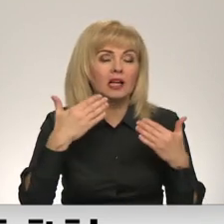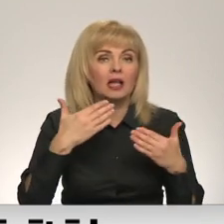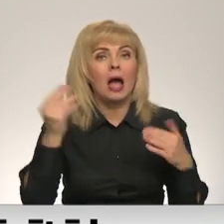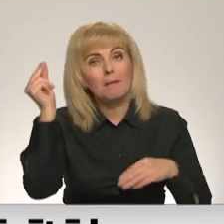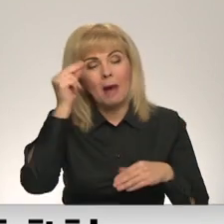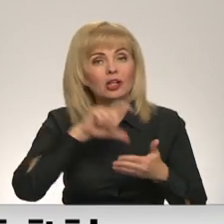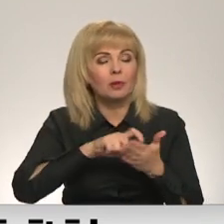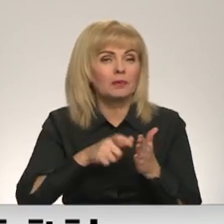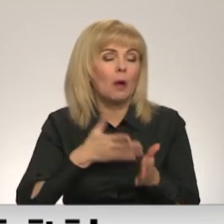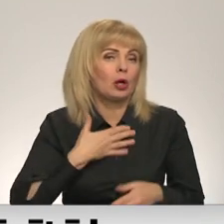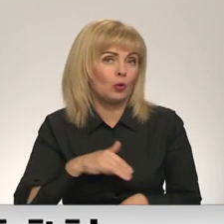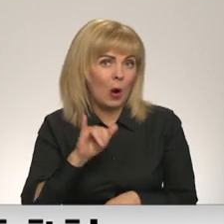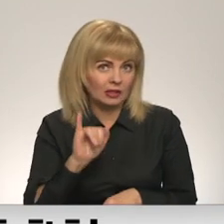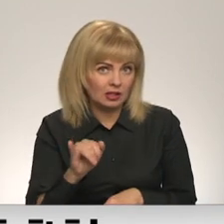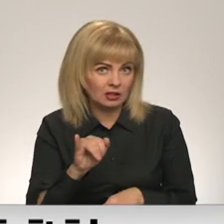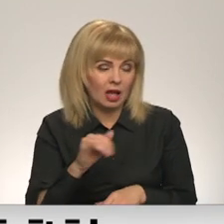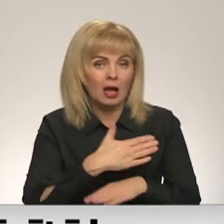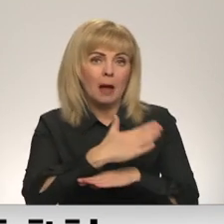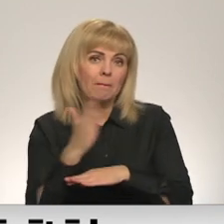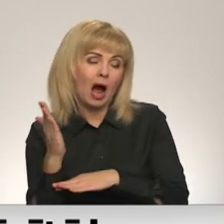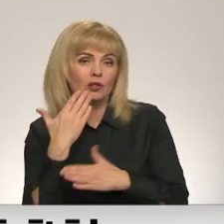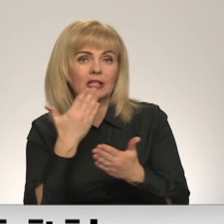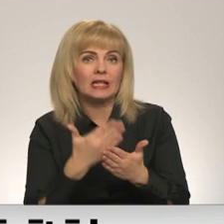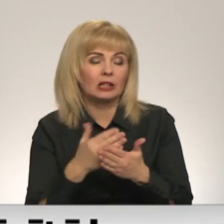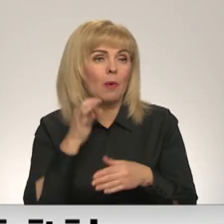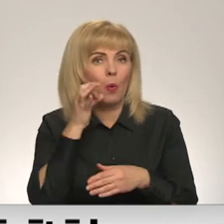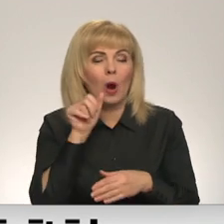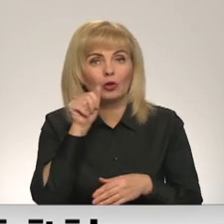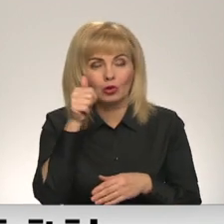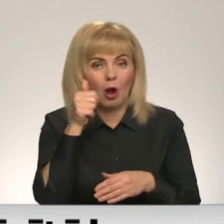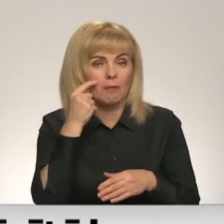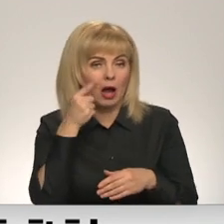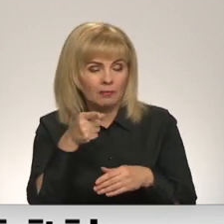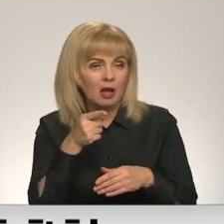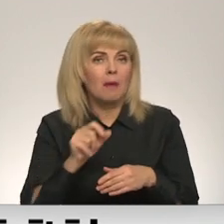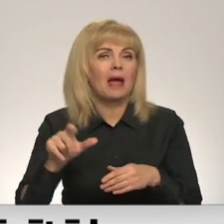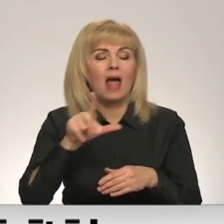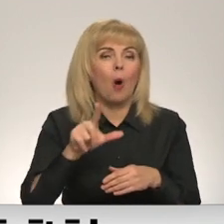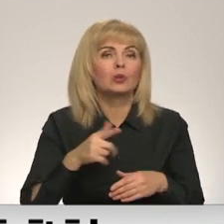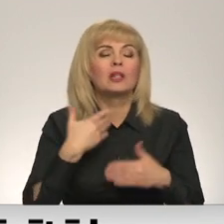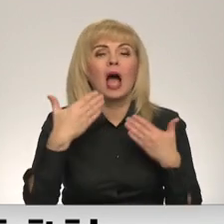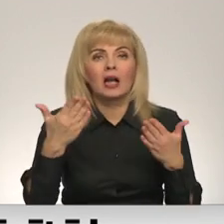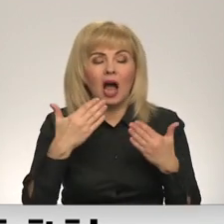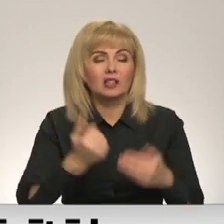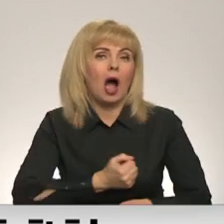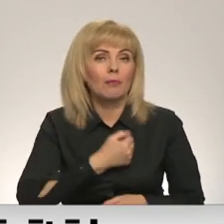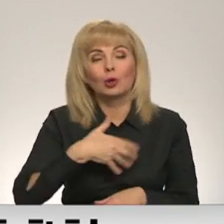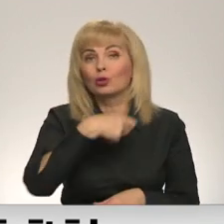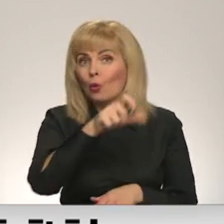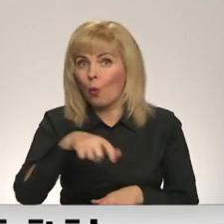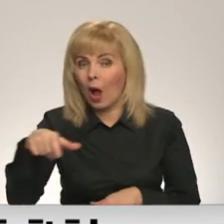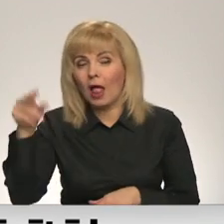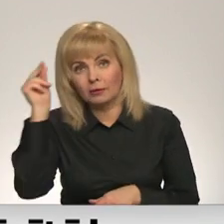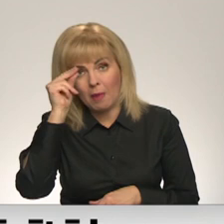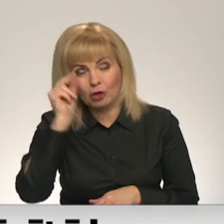telpās ir ļoti slikta un pārsniedz ieteikumus par ogļskābās gāzes koncentrāciju gaisā. Tas gan apgrūtina skolēnu mācīšanos,